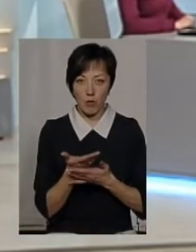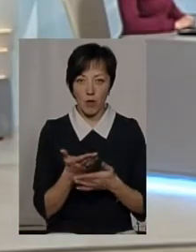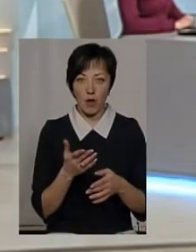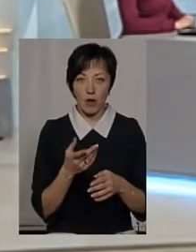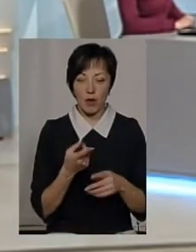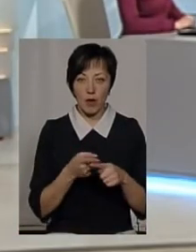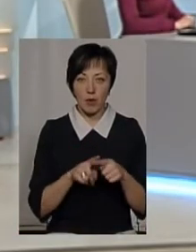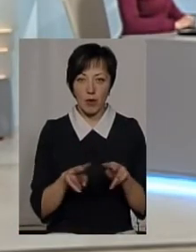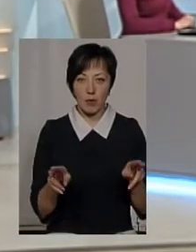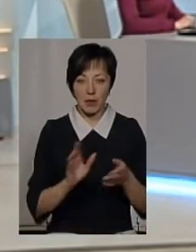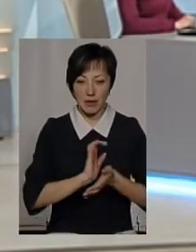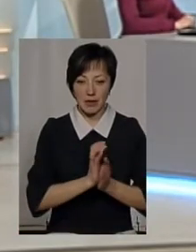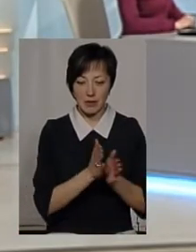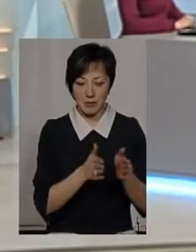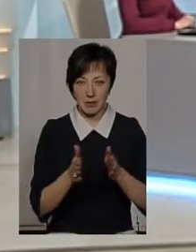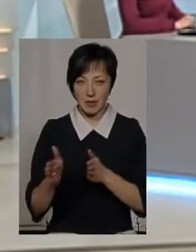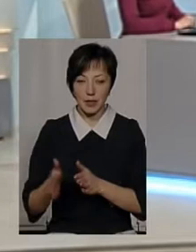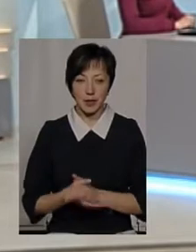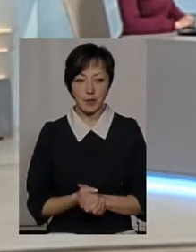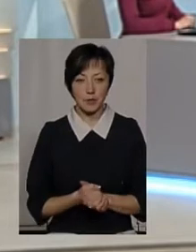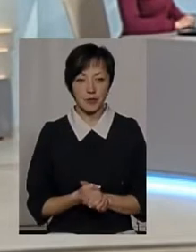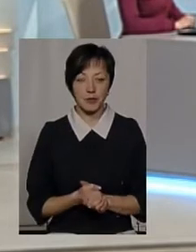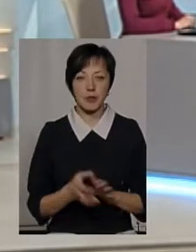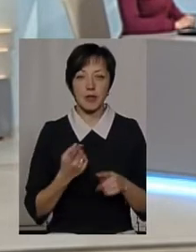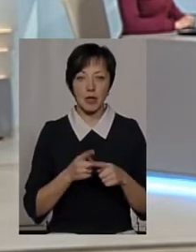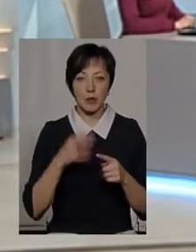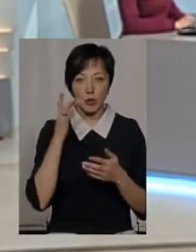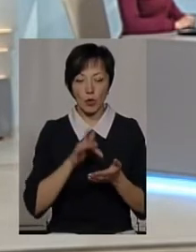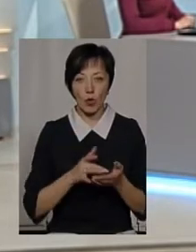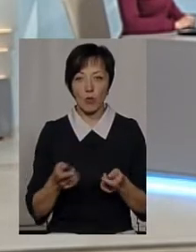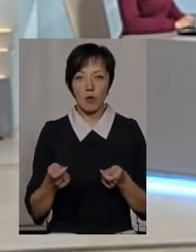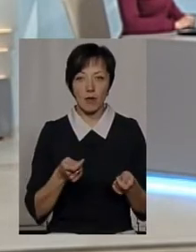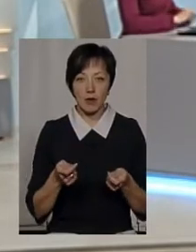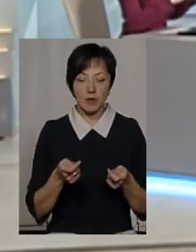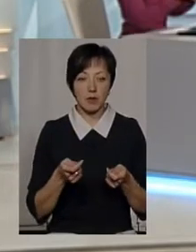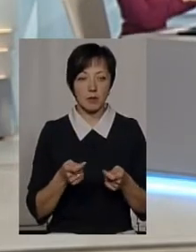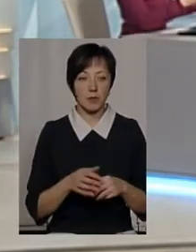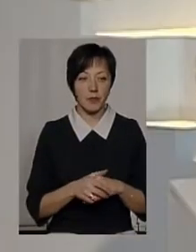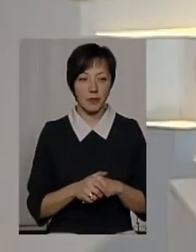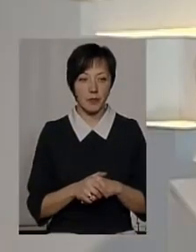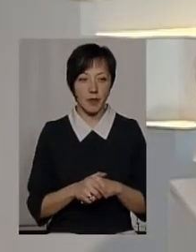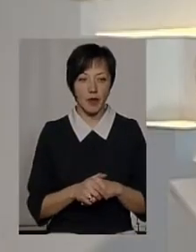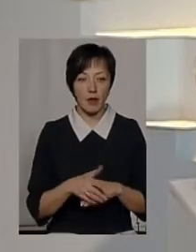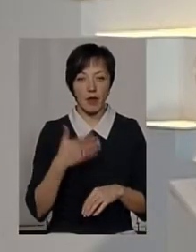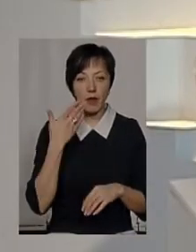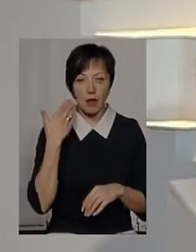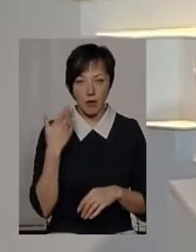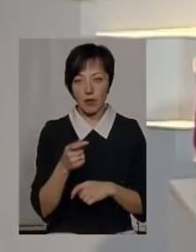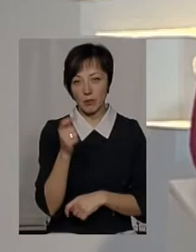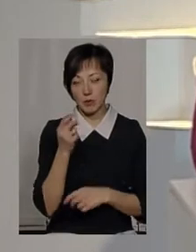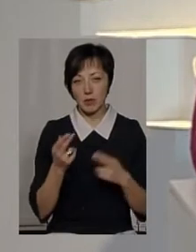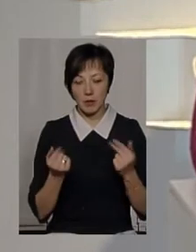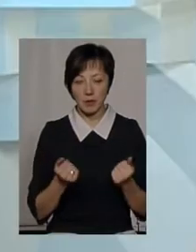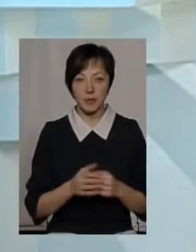Представте себе, як селедки в банці. І з цією метою управління введено на Вона стає дуже легкою і наживою для